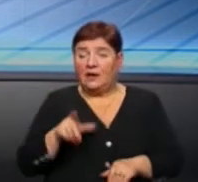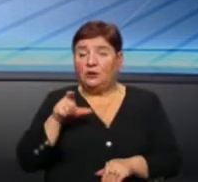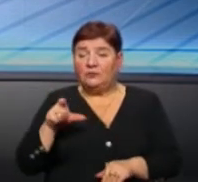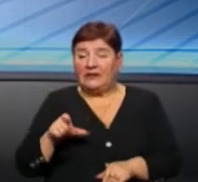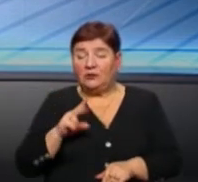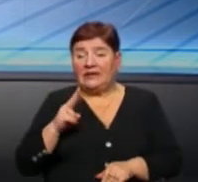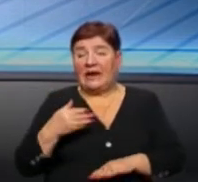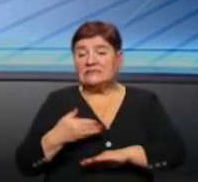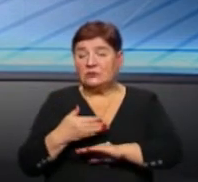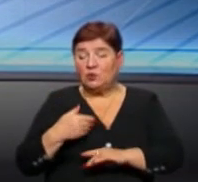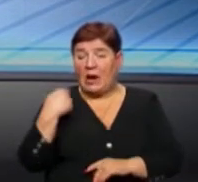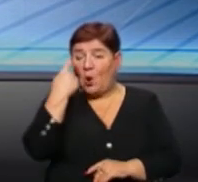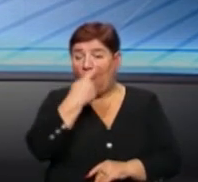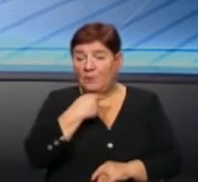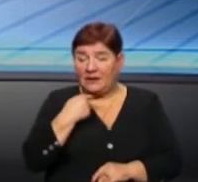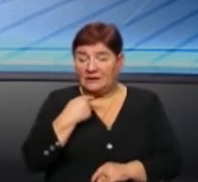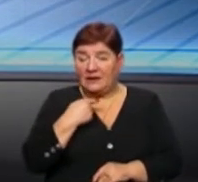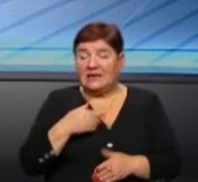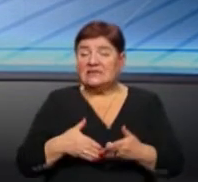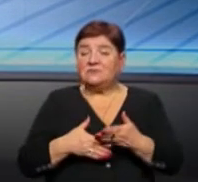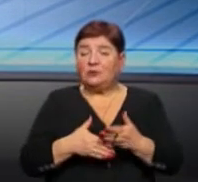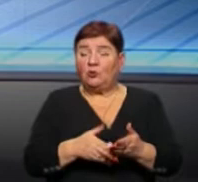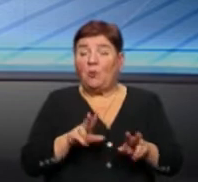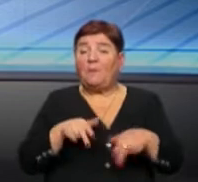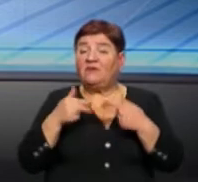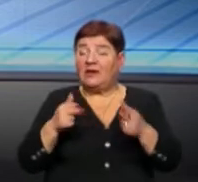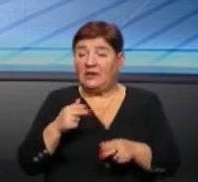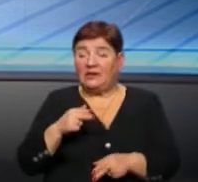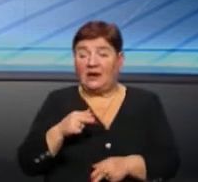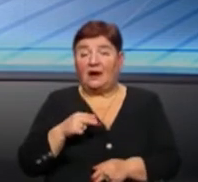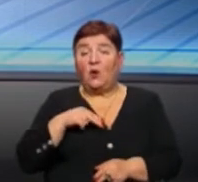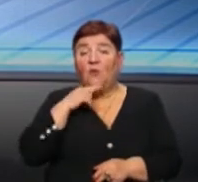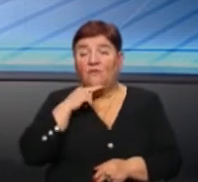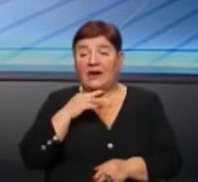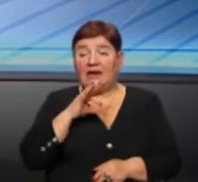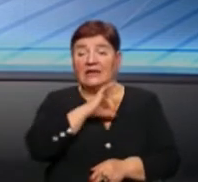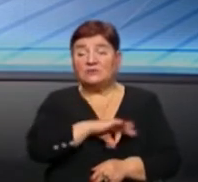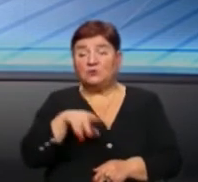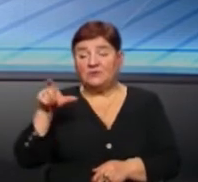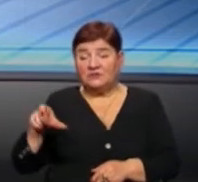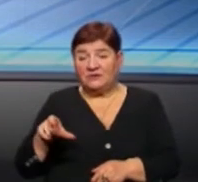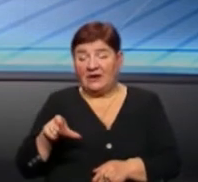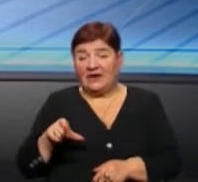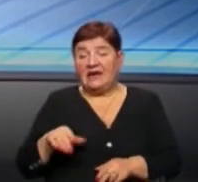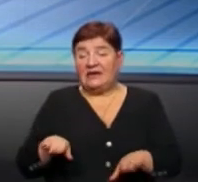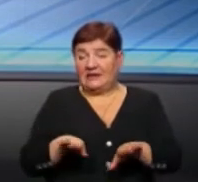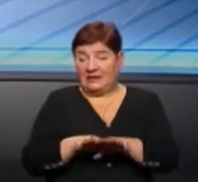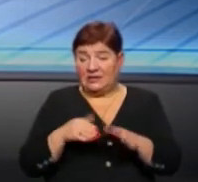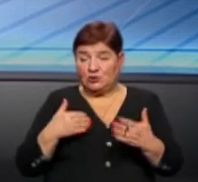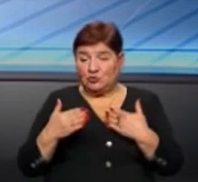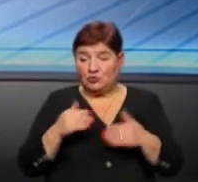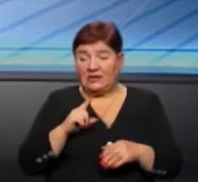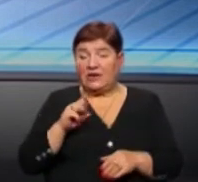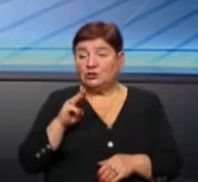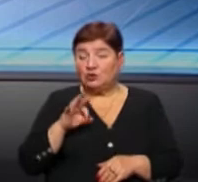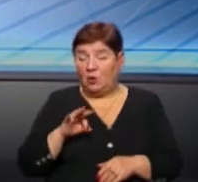виключно як сексуального об'єкта з метою перевернення уваги споживача та посилання на сексуальні стосунки, що